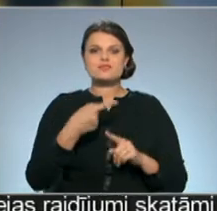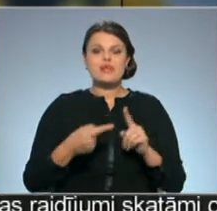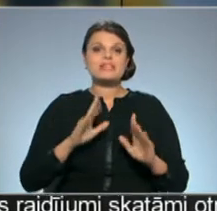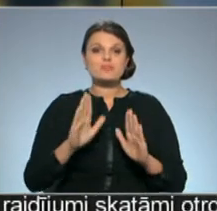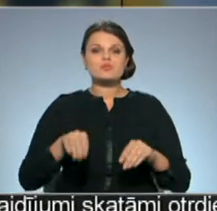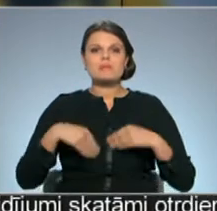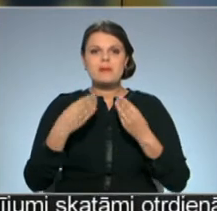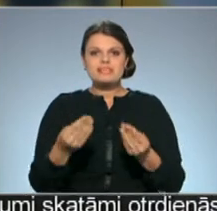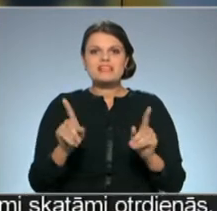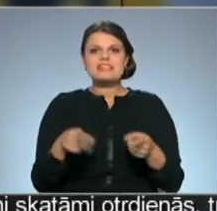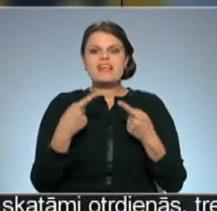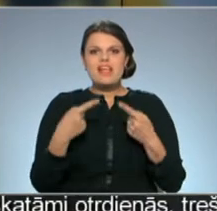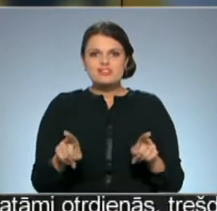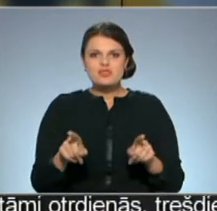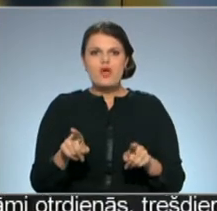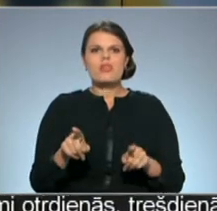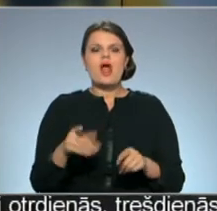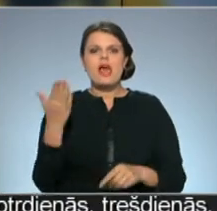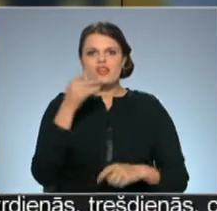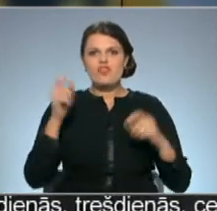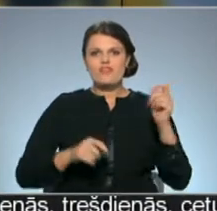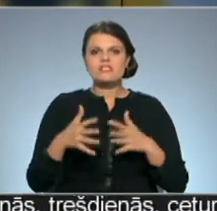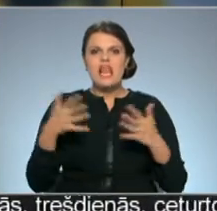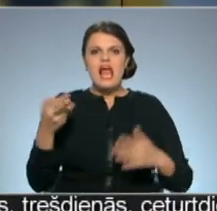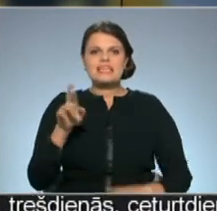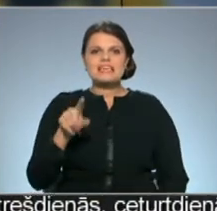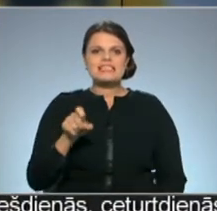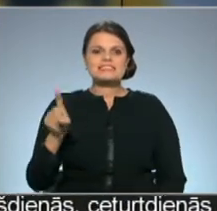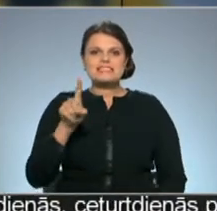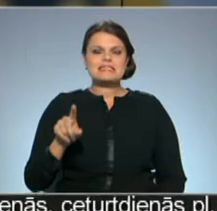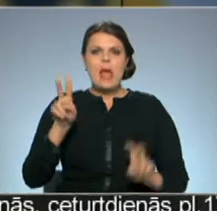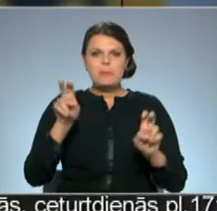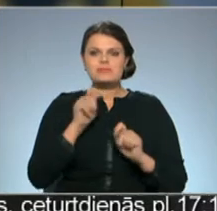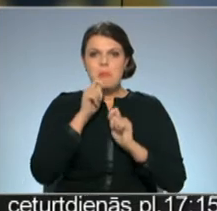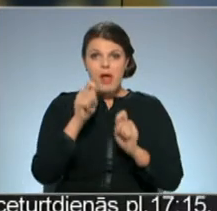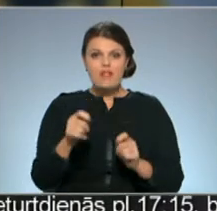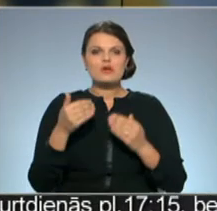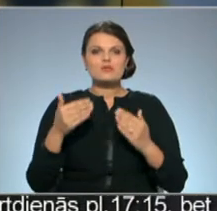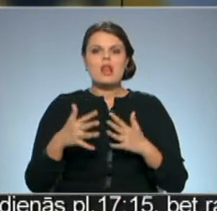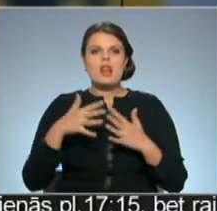Lielais Kristaps balvas